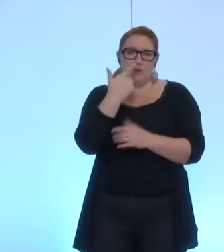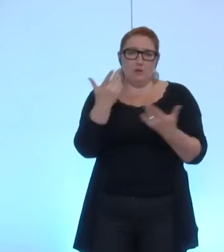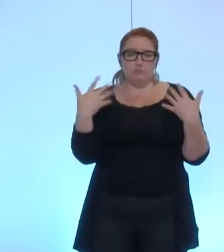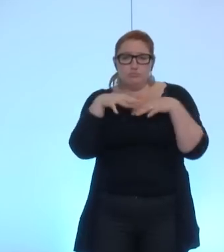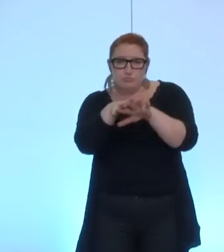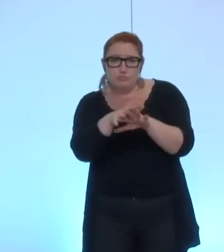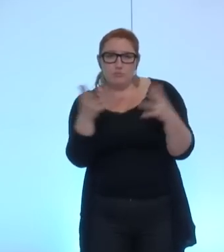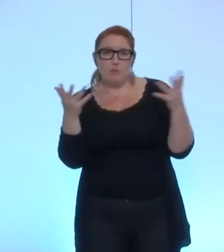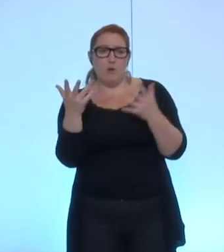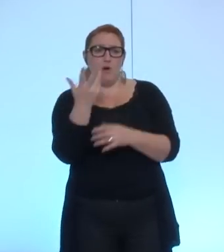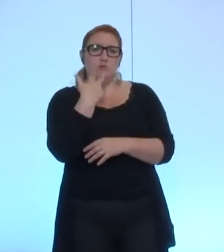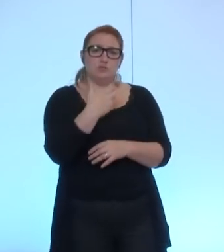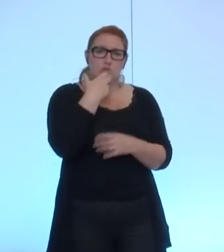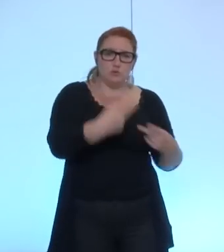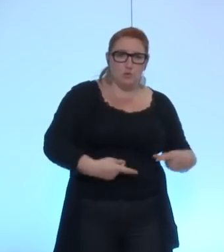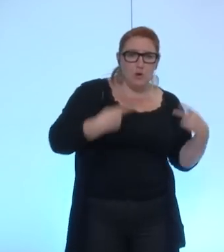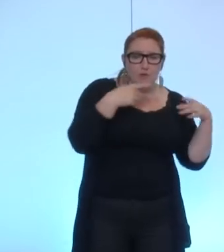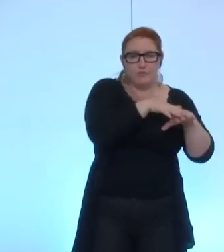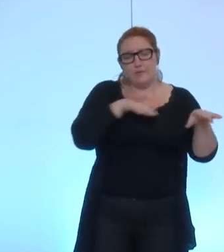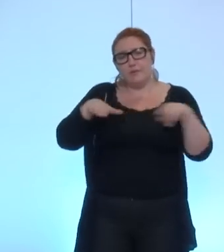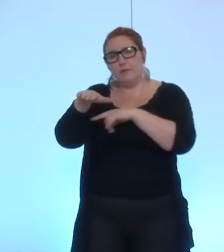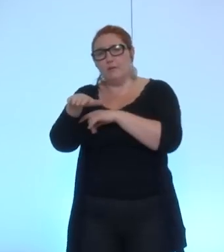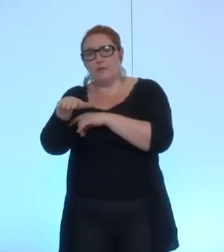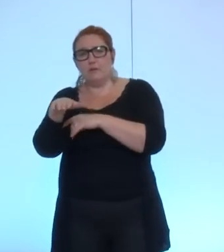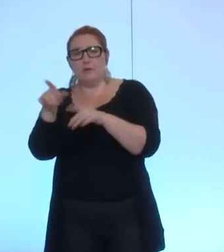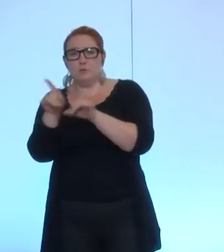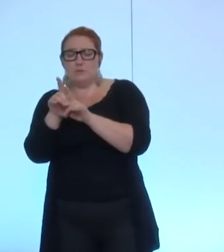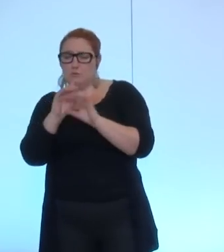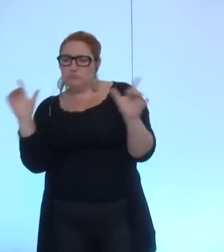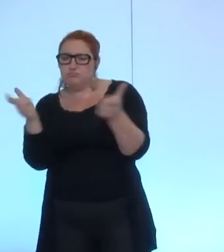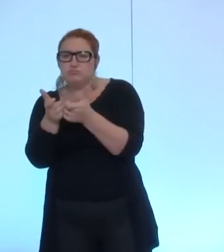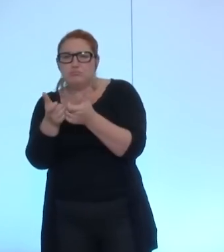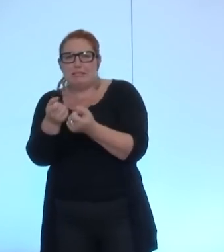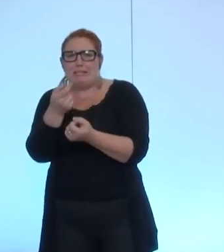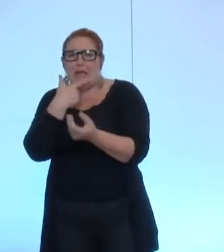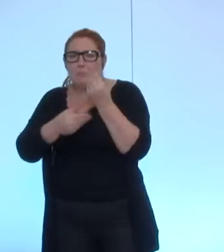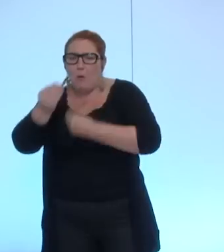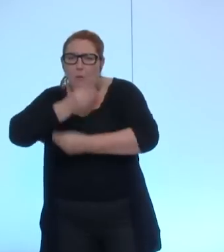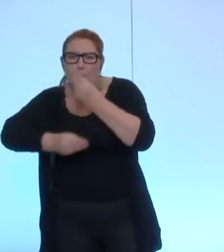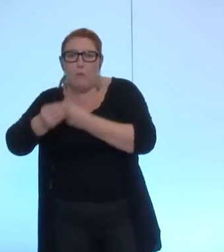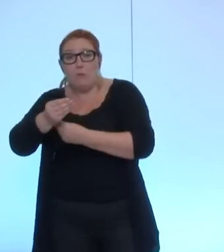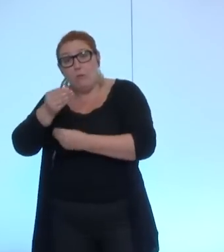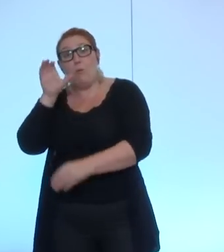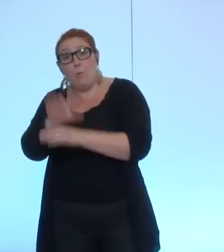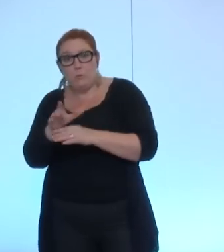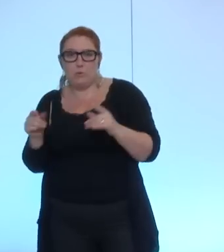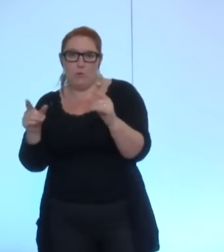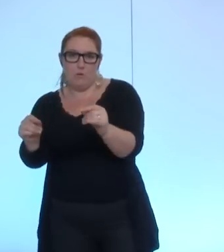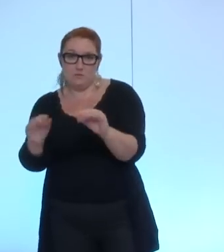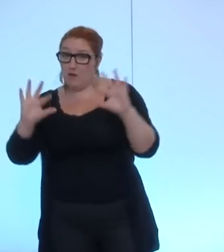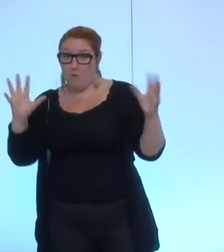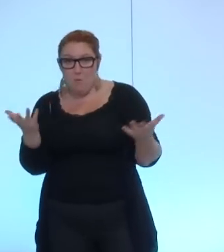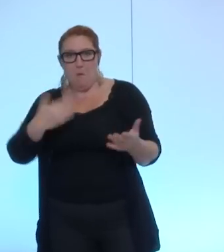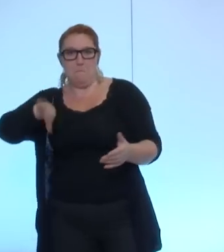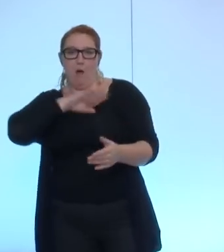de l'efficacité d'un traitement contre les cancers avec des composants électroniques. Donc,